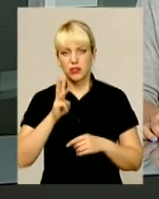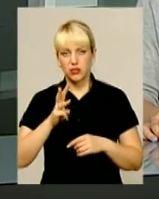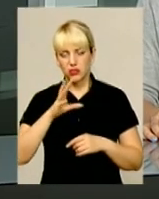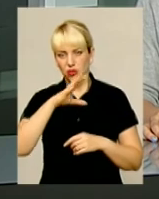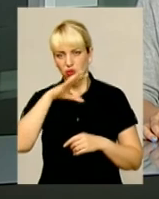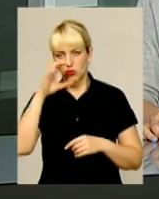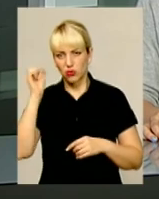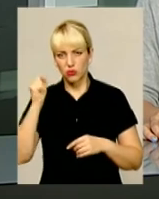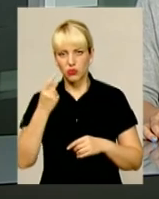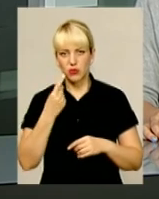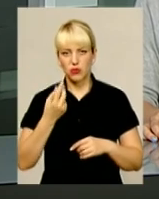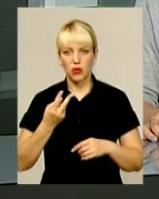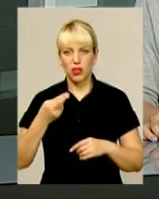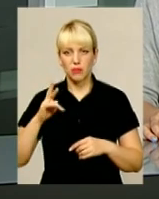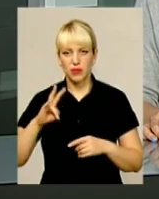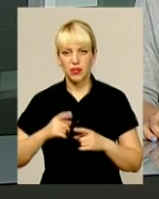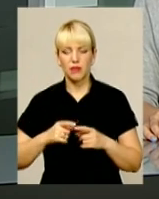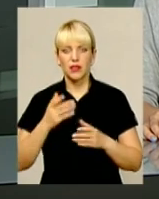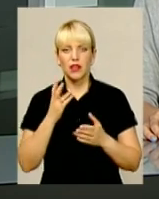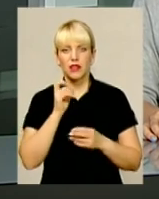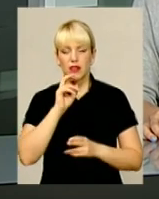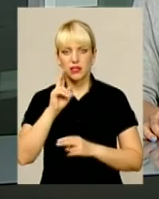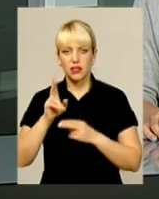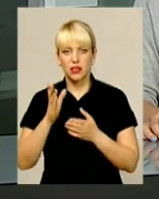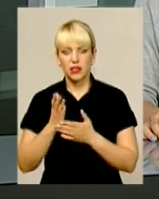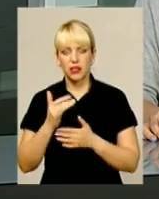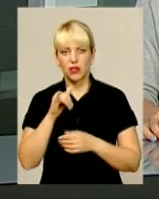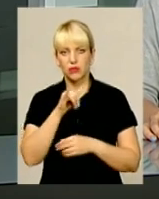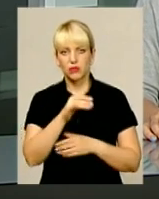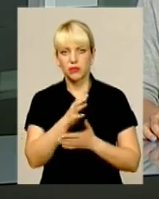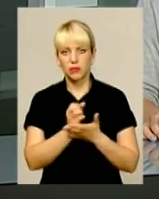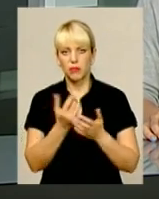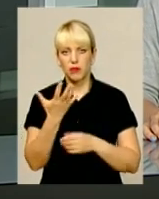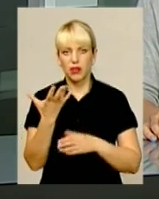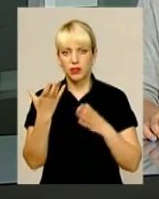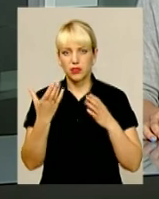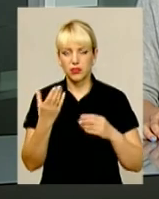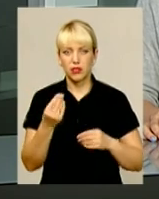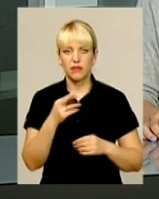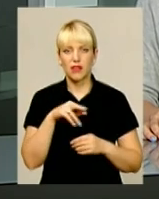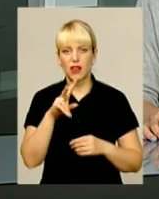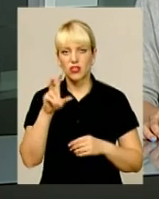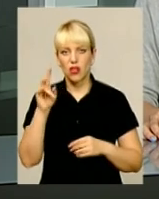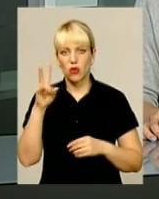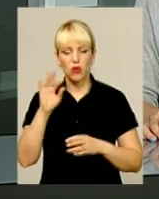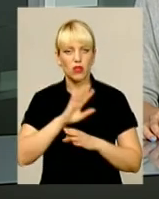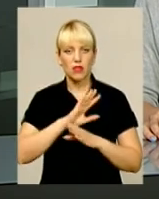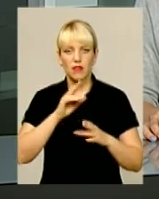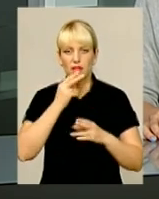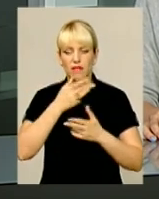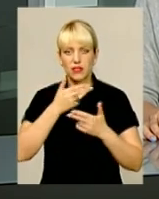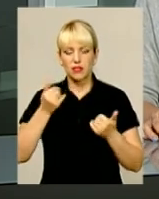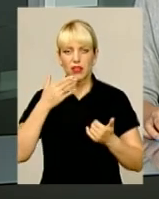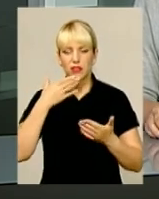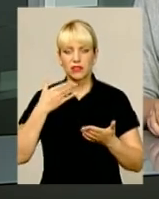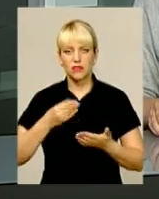апеляційної скарги у сторони захисту є п'ять днів. Валерій Діяченко своєї вини не визнає та оголосив голодування. Його